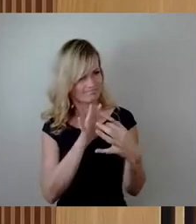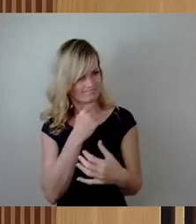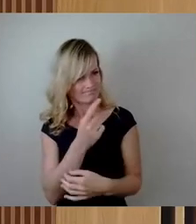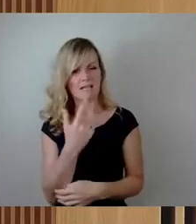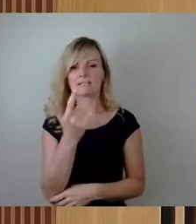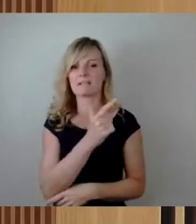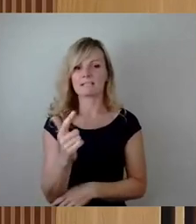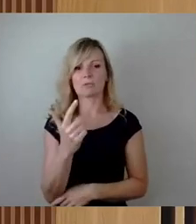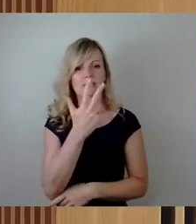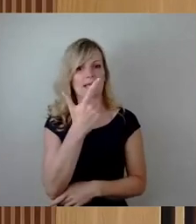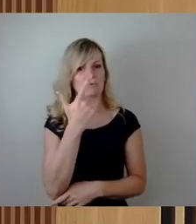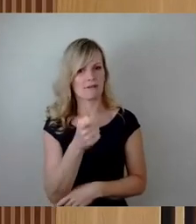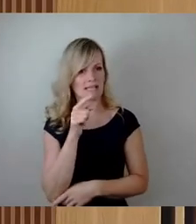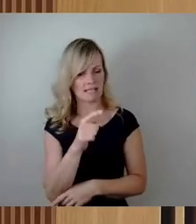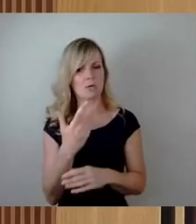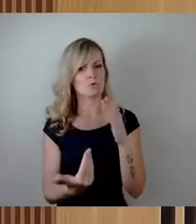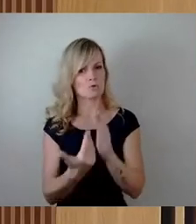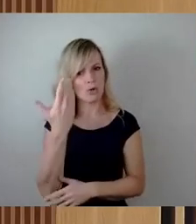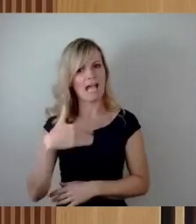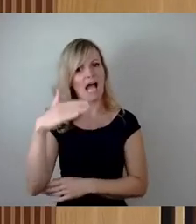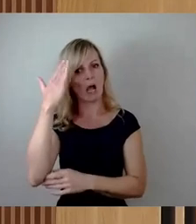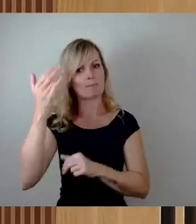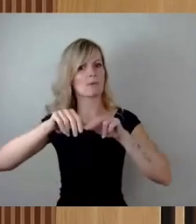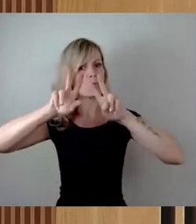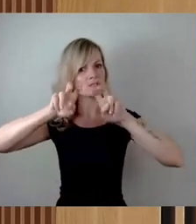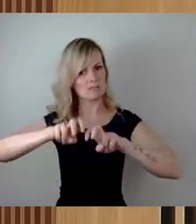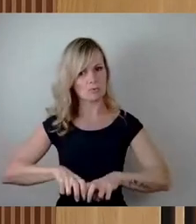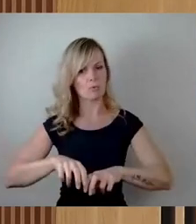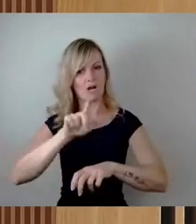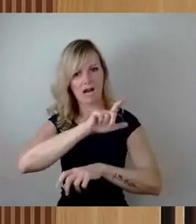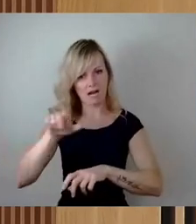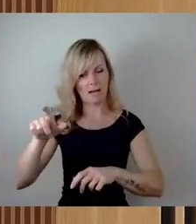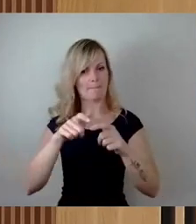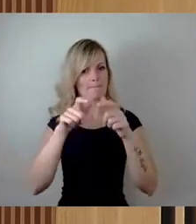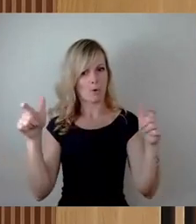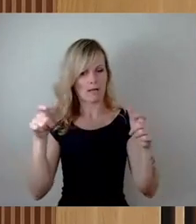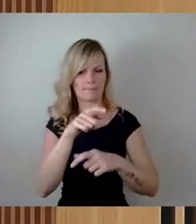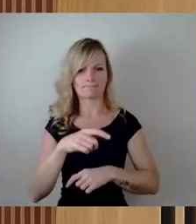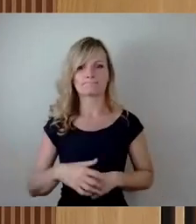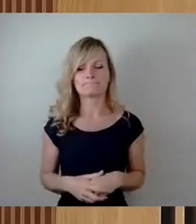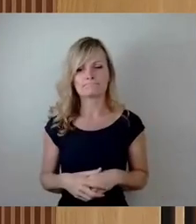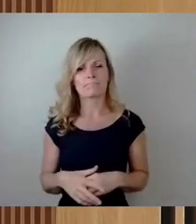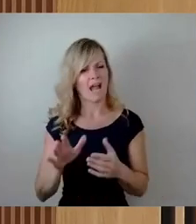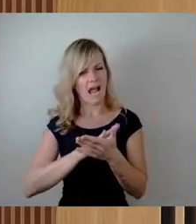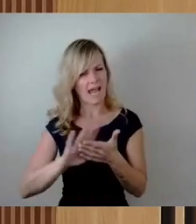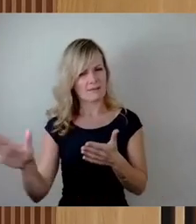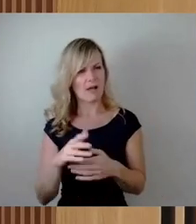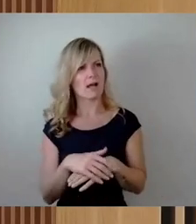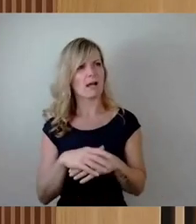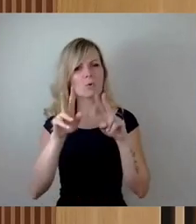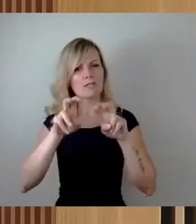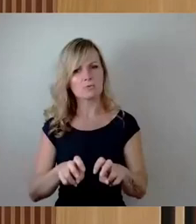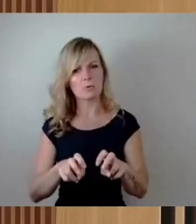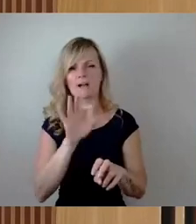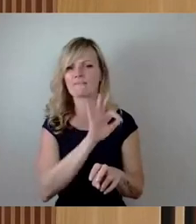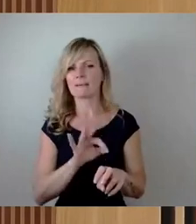neue Hauptuntersuchung dieser Brücke stattgefunden. Da gab es ja die vereinfachte Untersuchung im Februar 2021, die